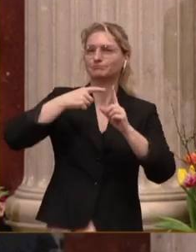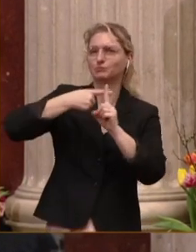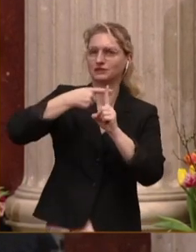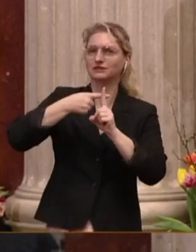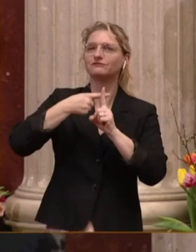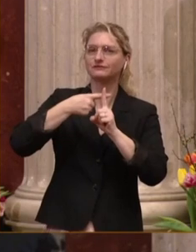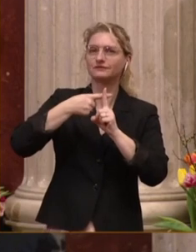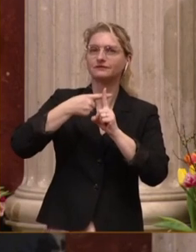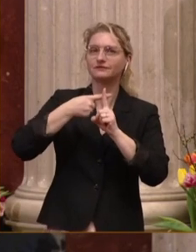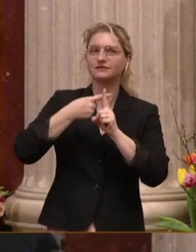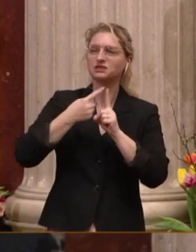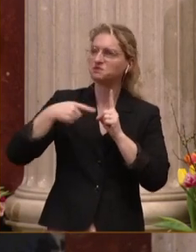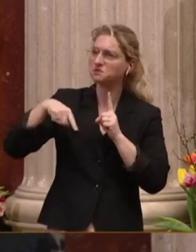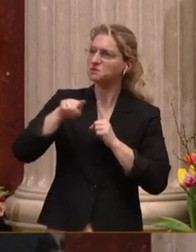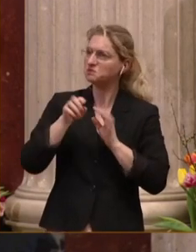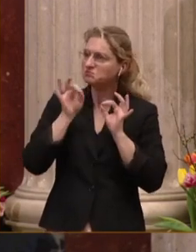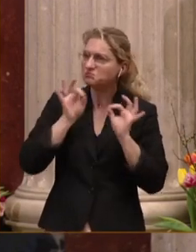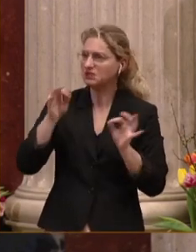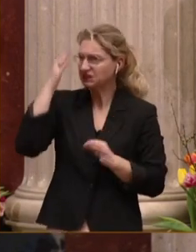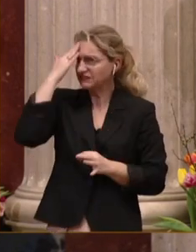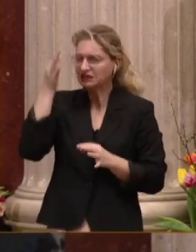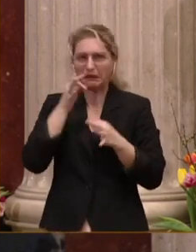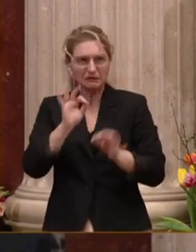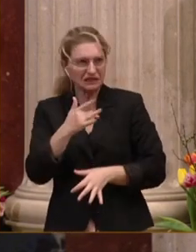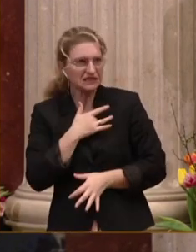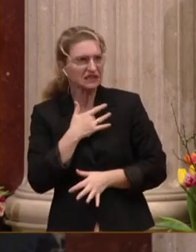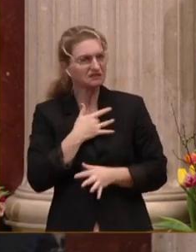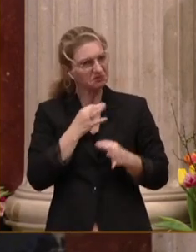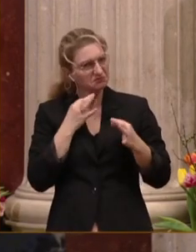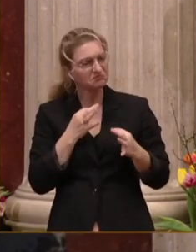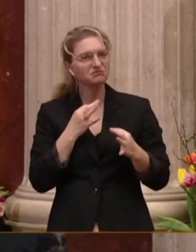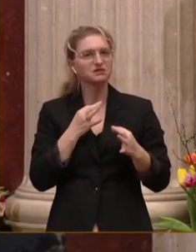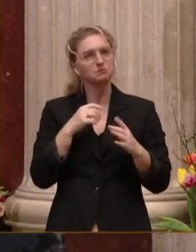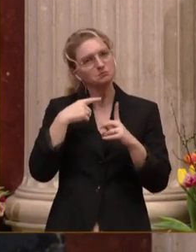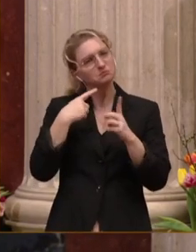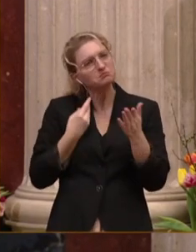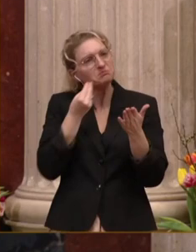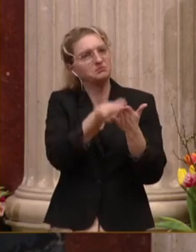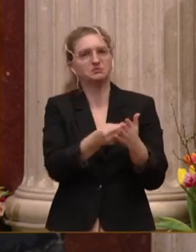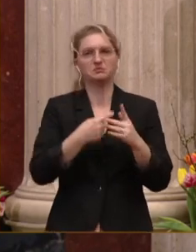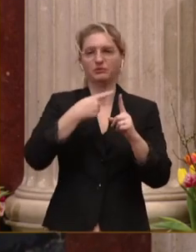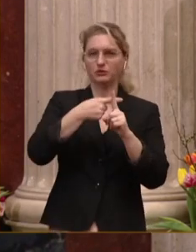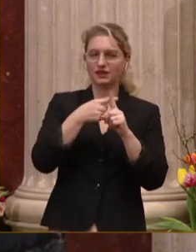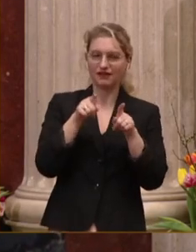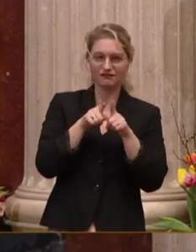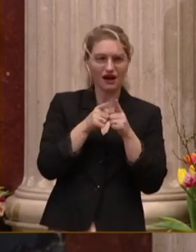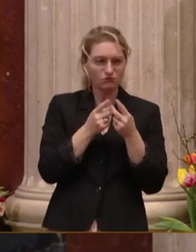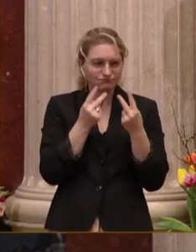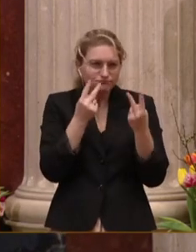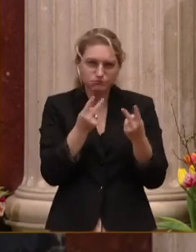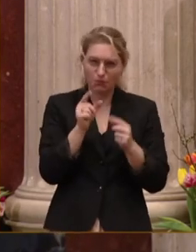nach bestem Wissen und Gewissen einen positiven Beitrag, der eine gewisse Bedeutung hat, um das